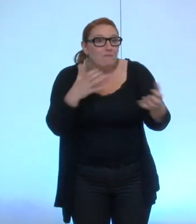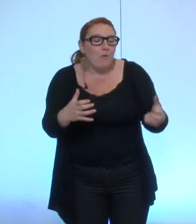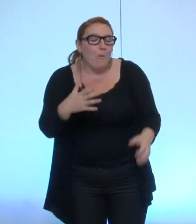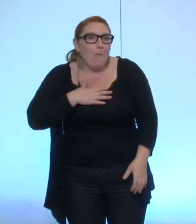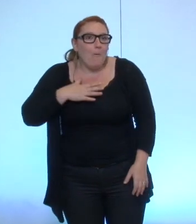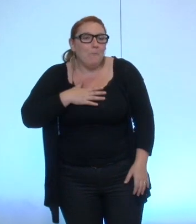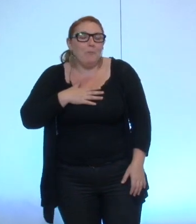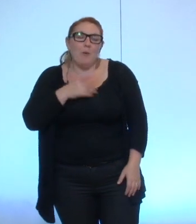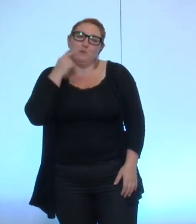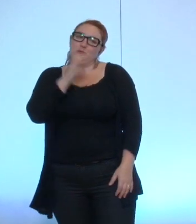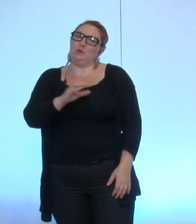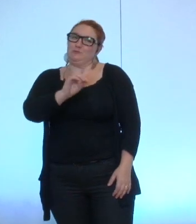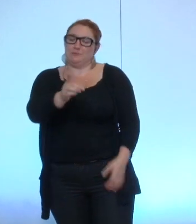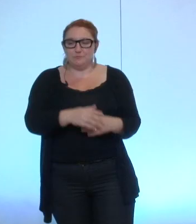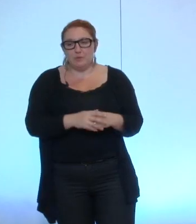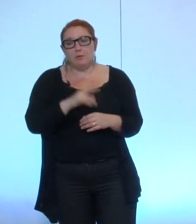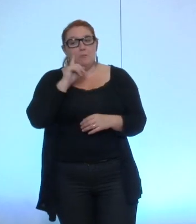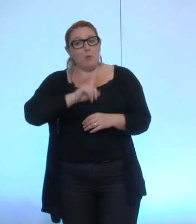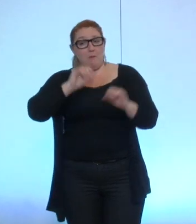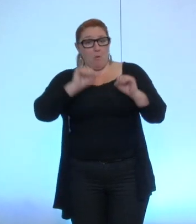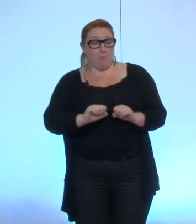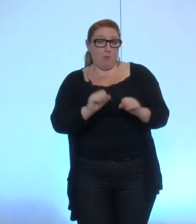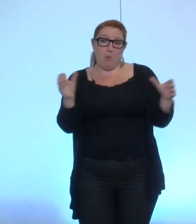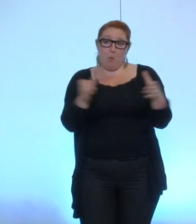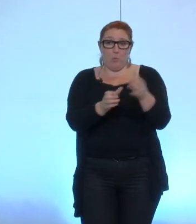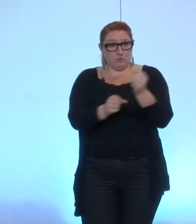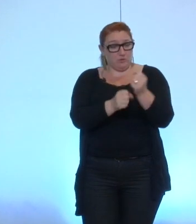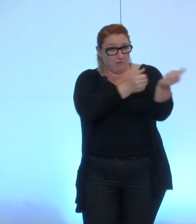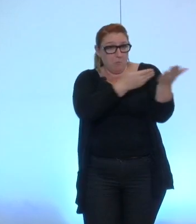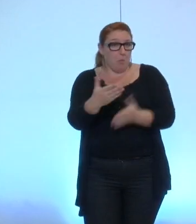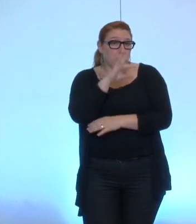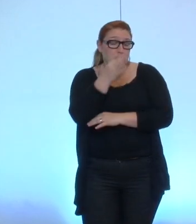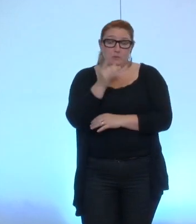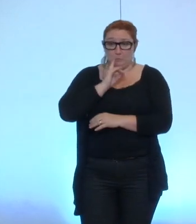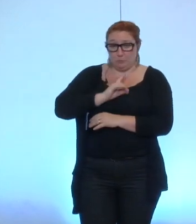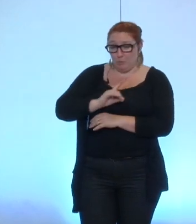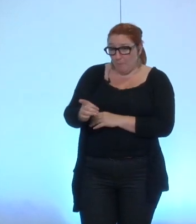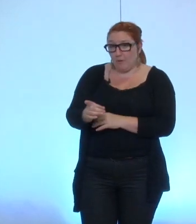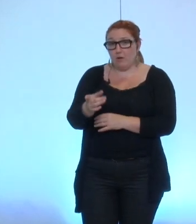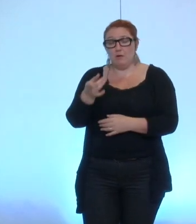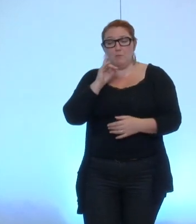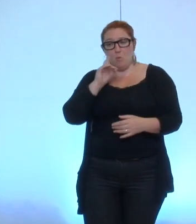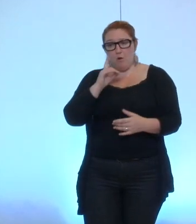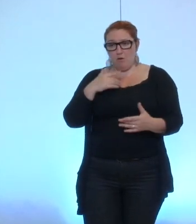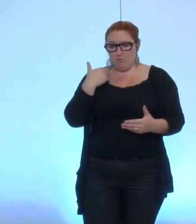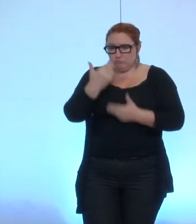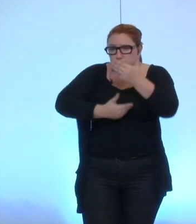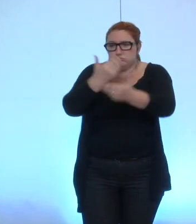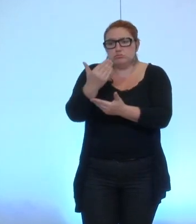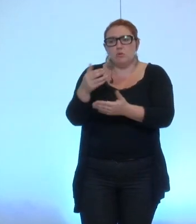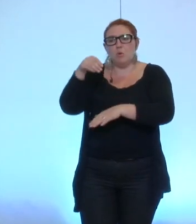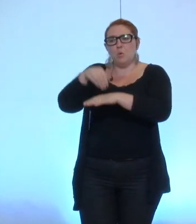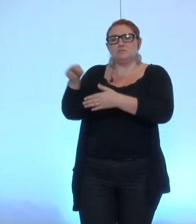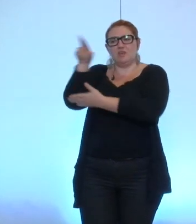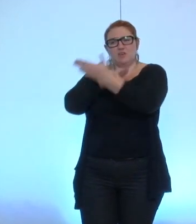proposer un groupe de travail puisque je crois que c'est dans l'esprit d'abord effectivement d'avancer qui ont été faites au conseil régional sous